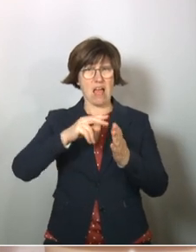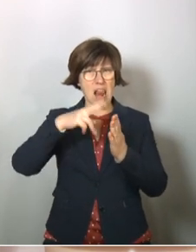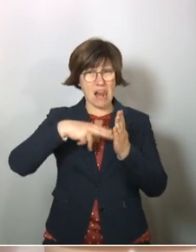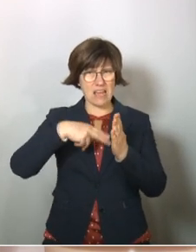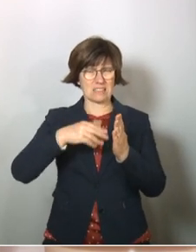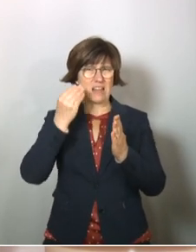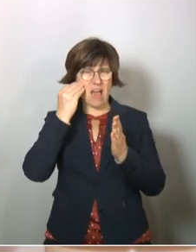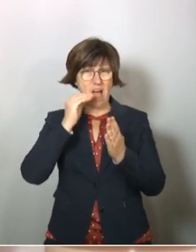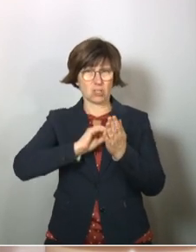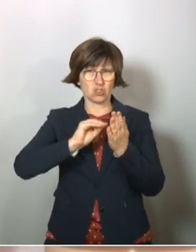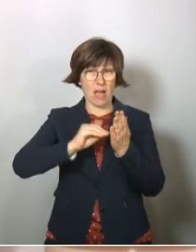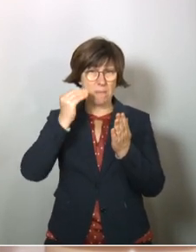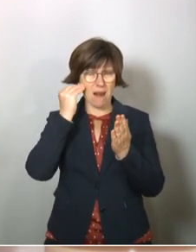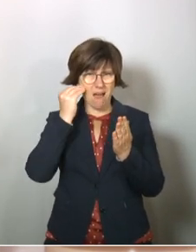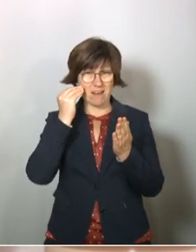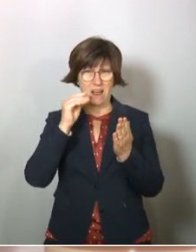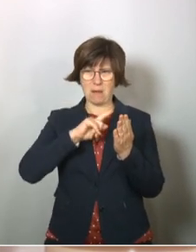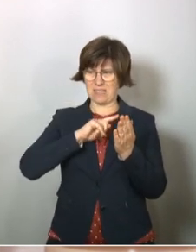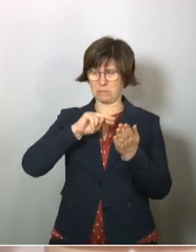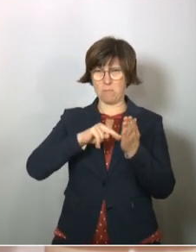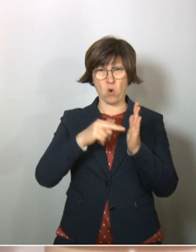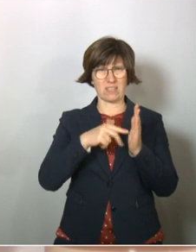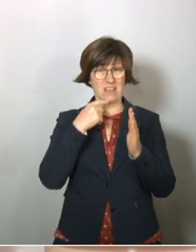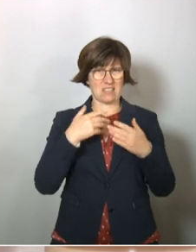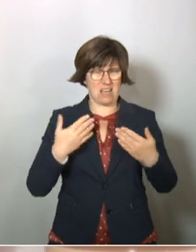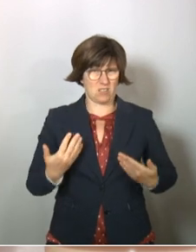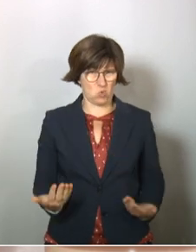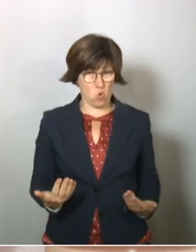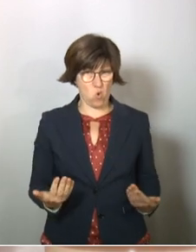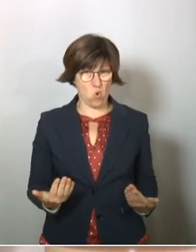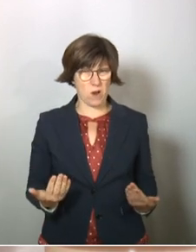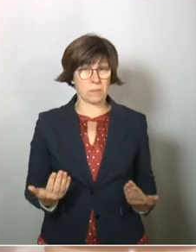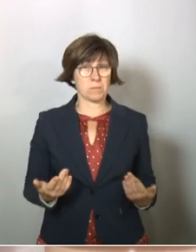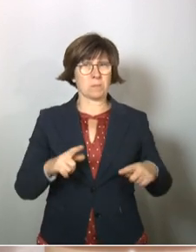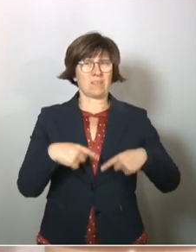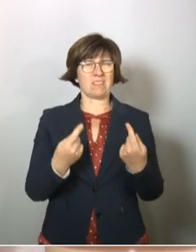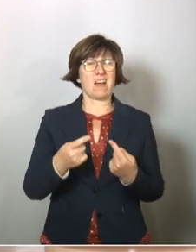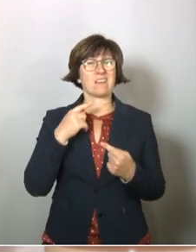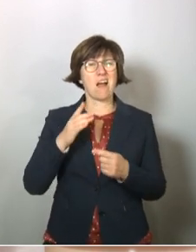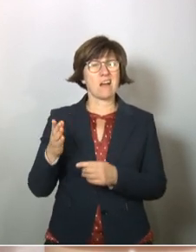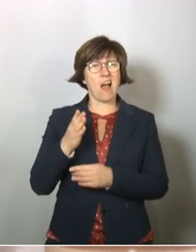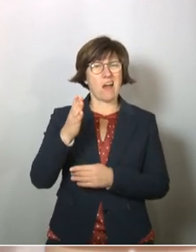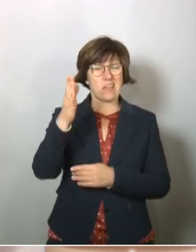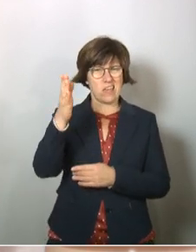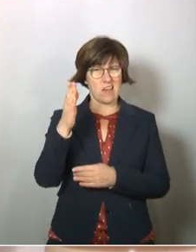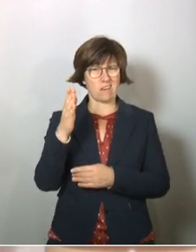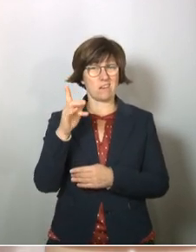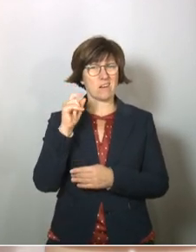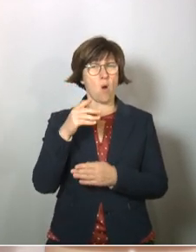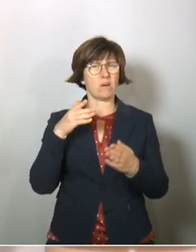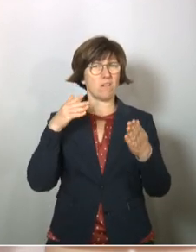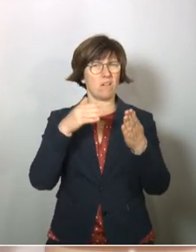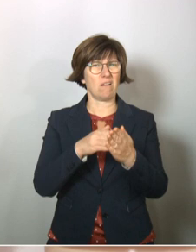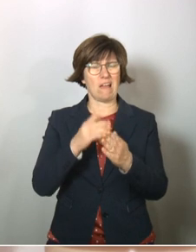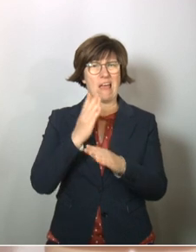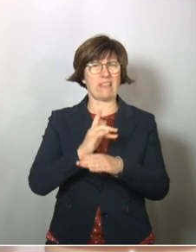ordentlich zu lernen. Aber wenn ich das als Politikerin gesagt hätte, dann wäre meine Karriere so ziemlich genau